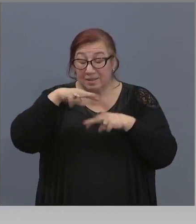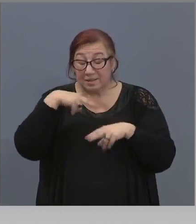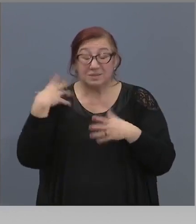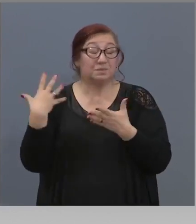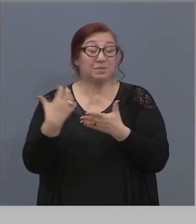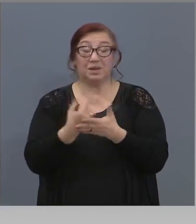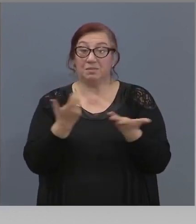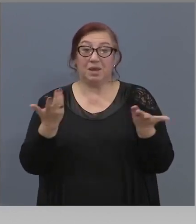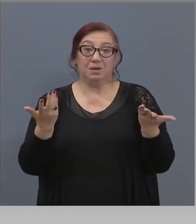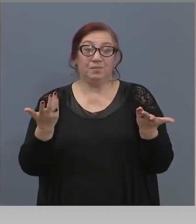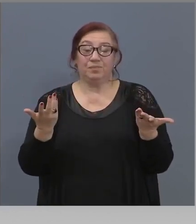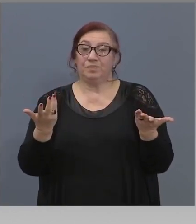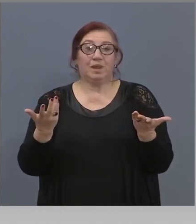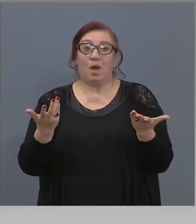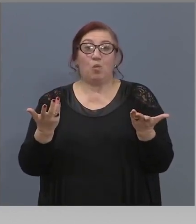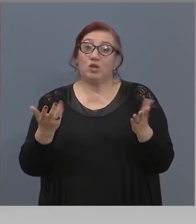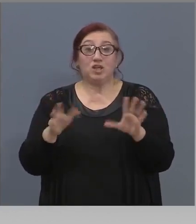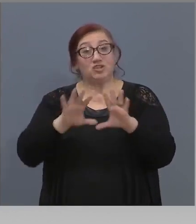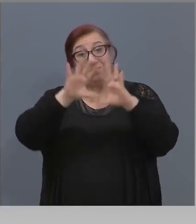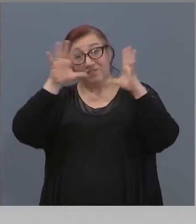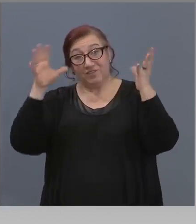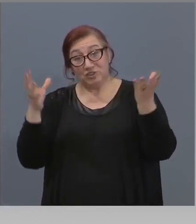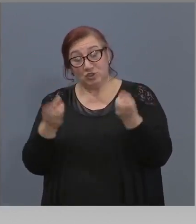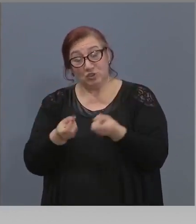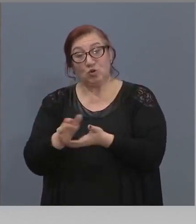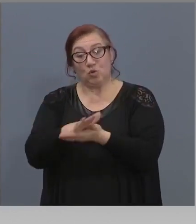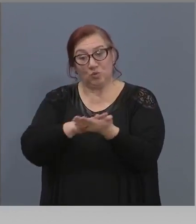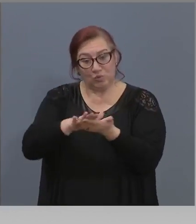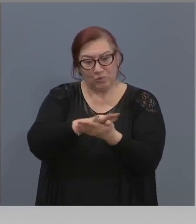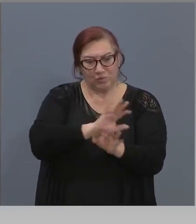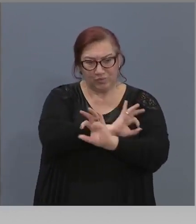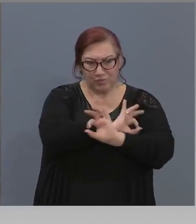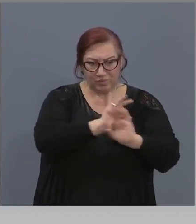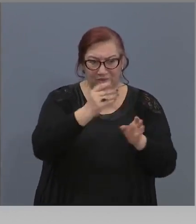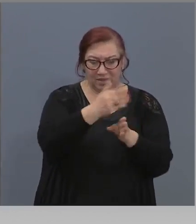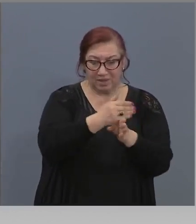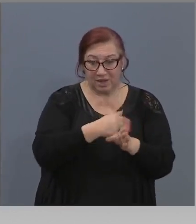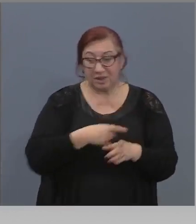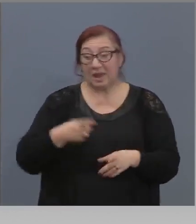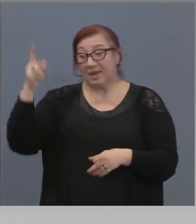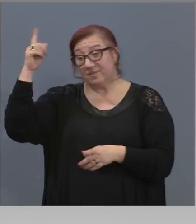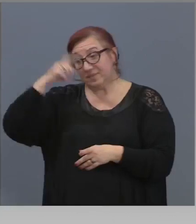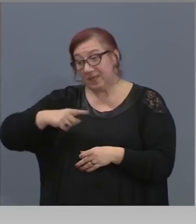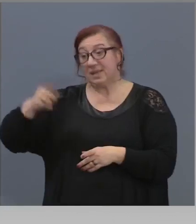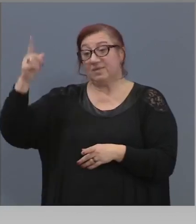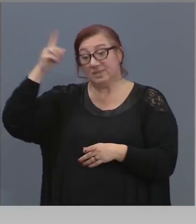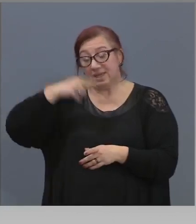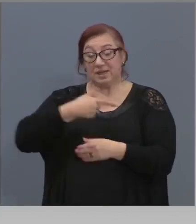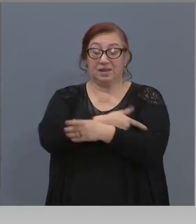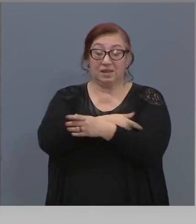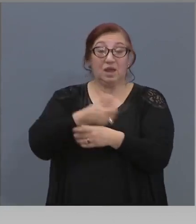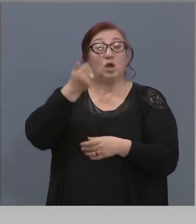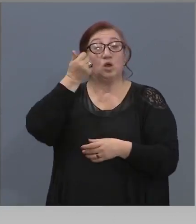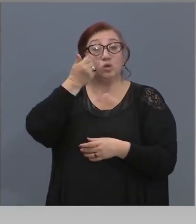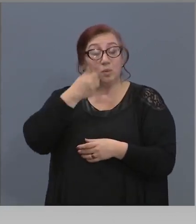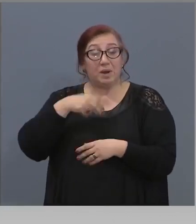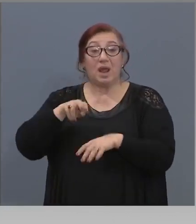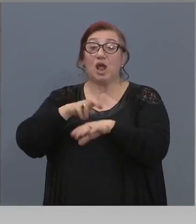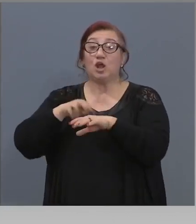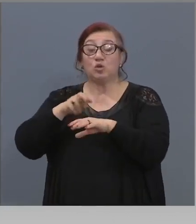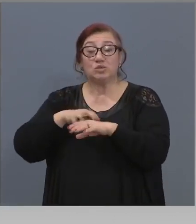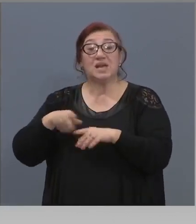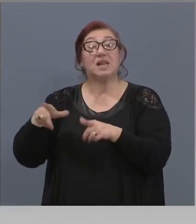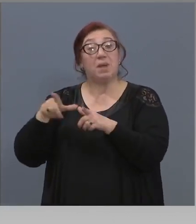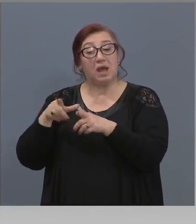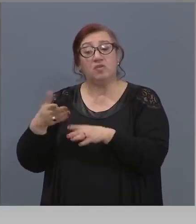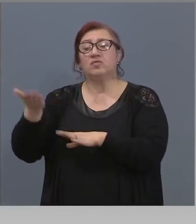Вече повеже, всичко друго свършихме само всеки ден. Добре, доцент Мангаров, приятел ли сме в живота? Сега сме